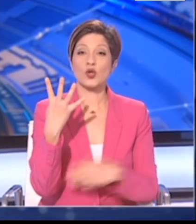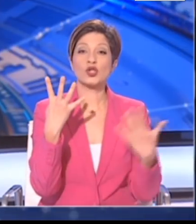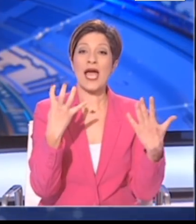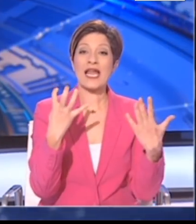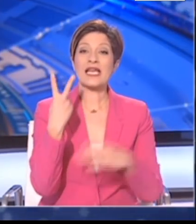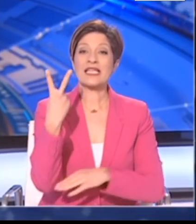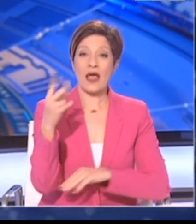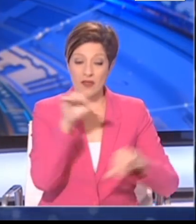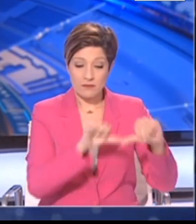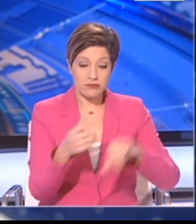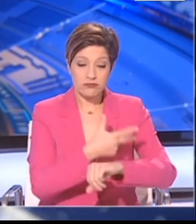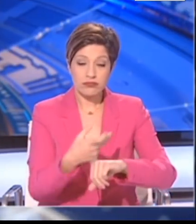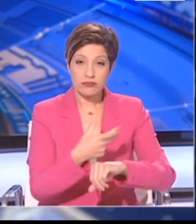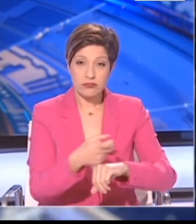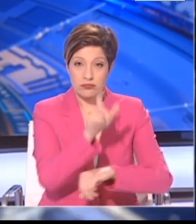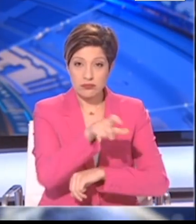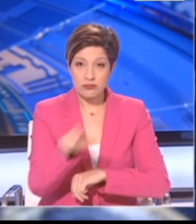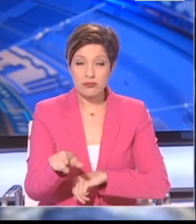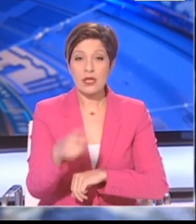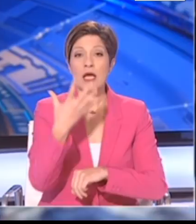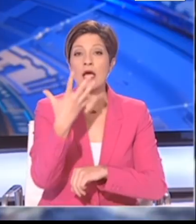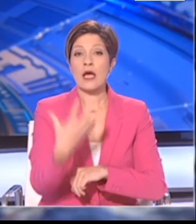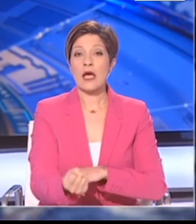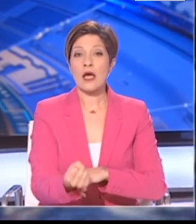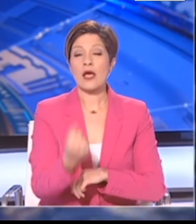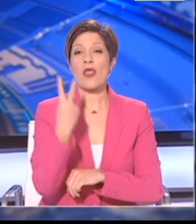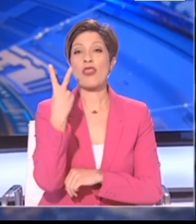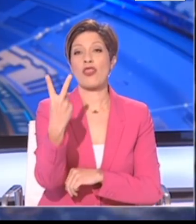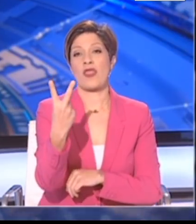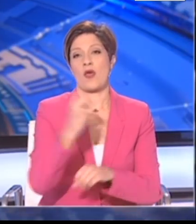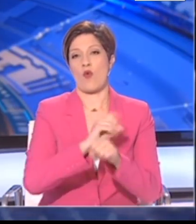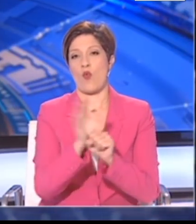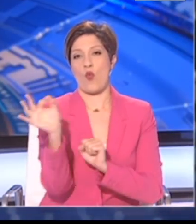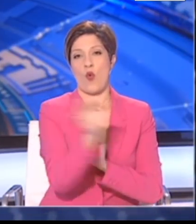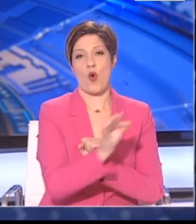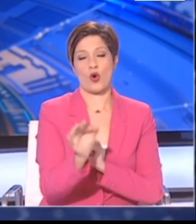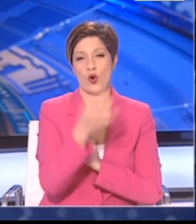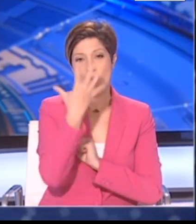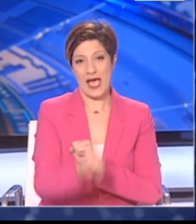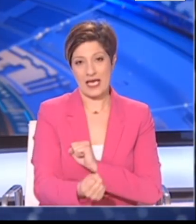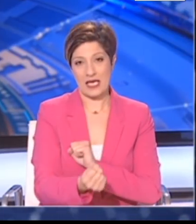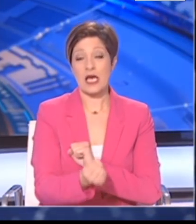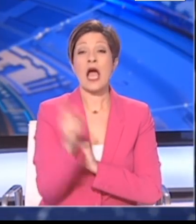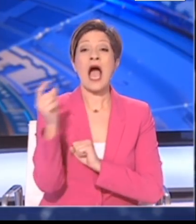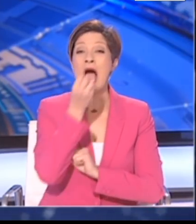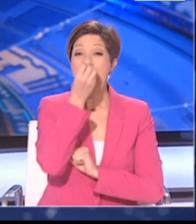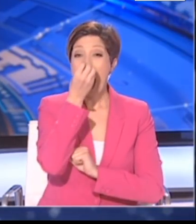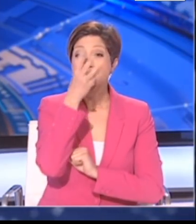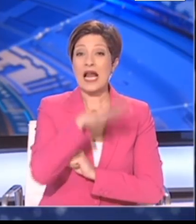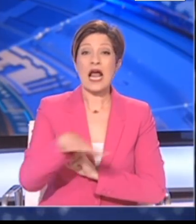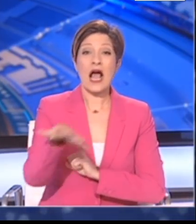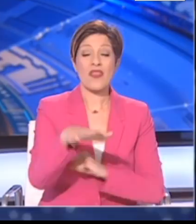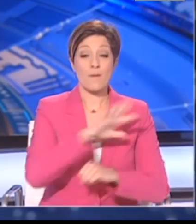εργαστηριακές διαγνώσεις, εκ των οποίων διαγνώστηκα δύο θετικά. Συνολικά στην Αραδίπου διεκπαιρεώθηκαν